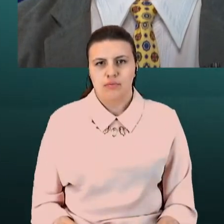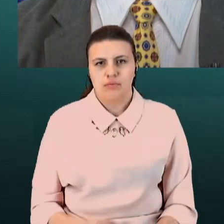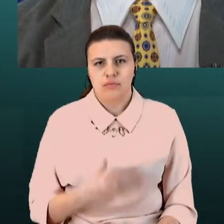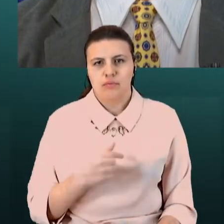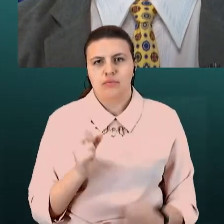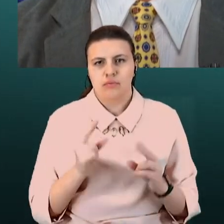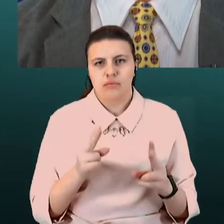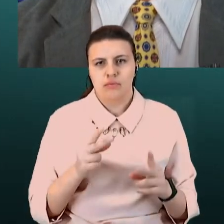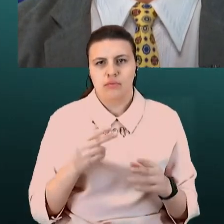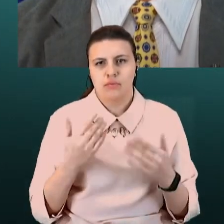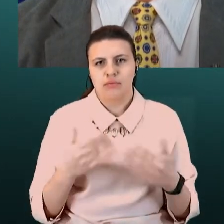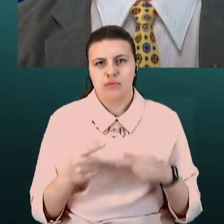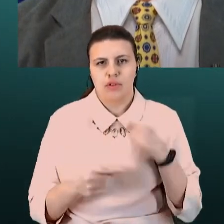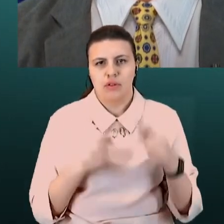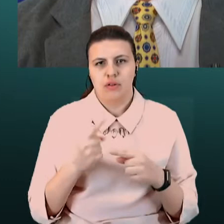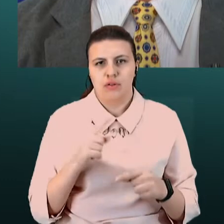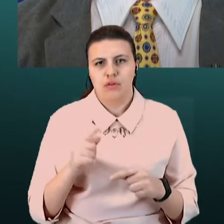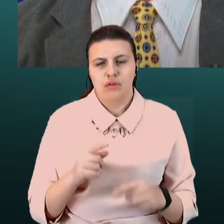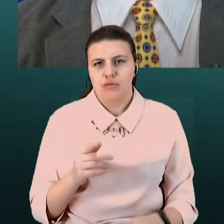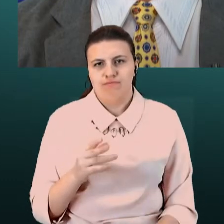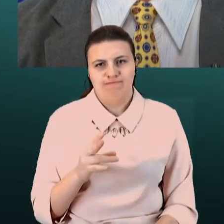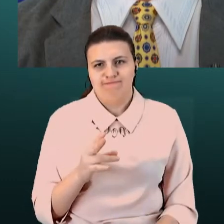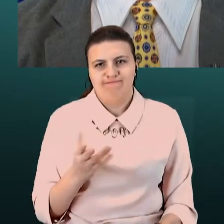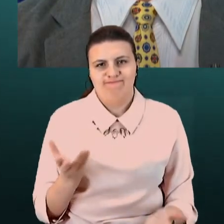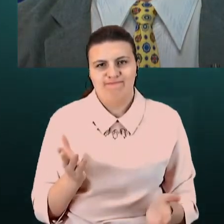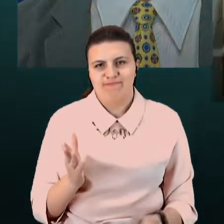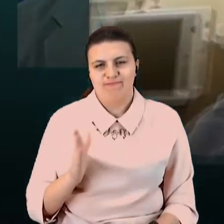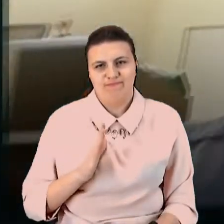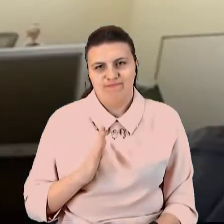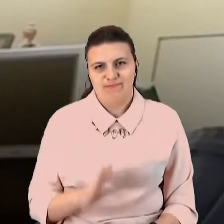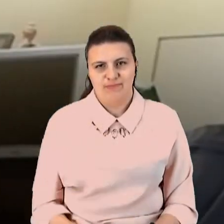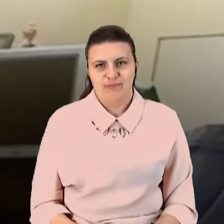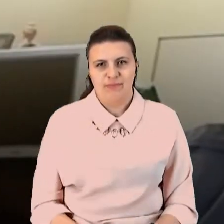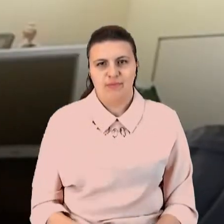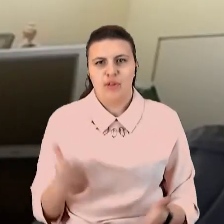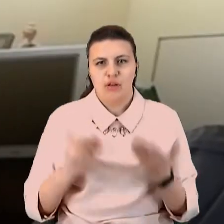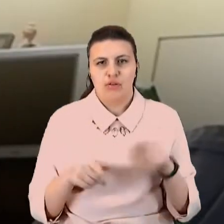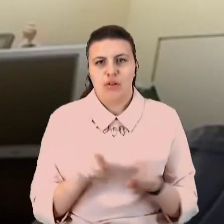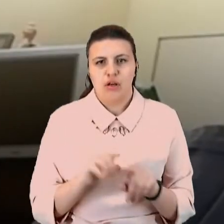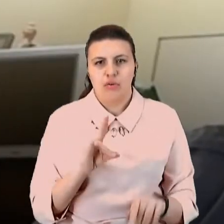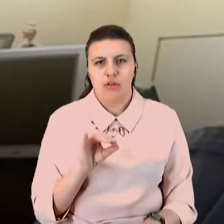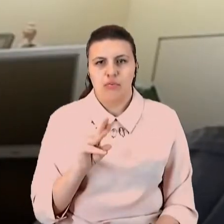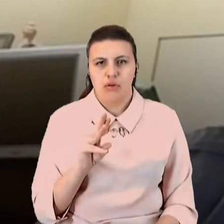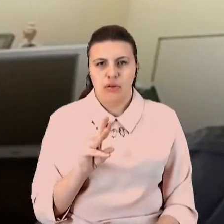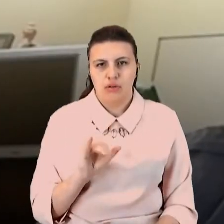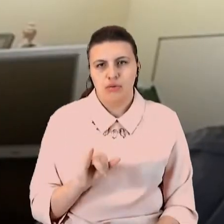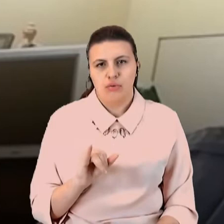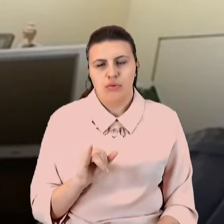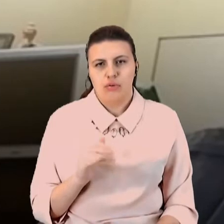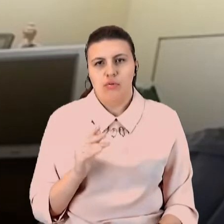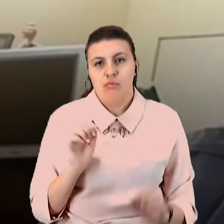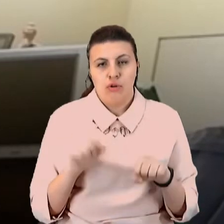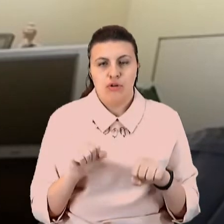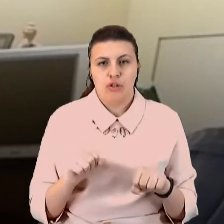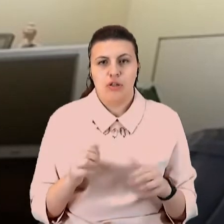навряд. Вдасться, якщо ви під проблемою маєте на вазі контрабанду. Можливо, що вдасться або